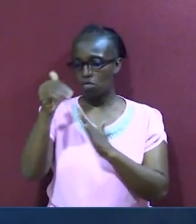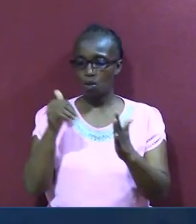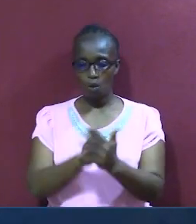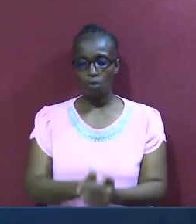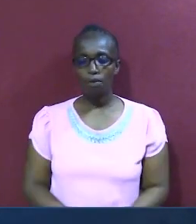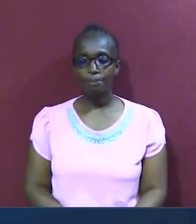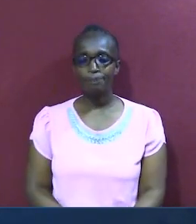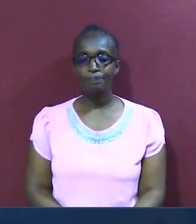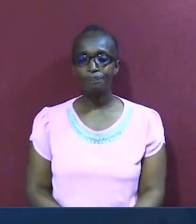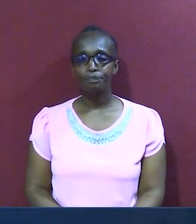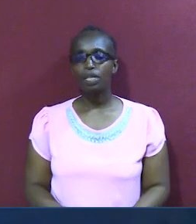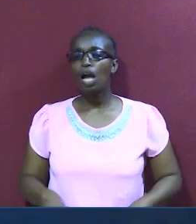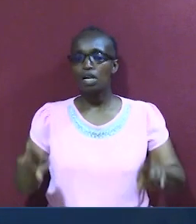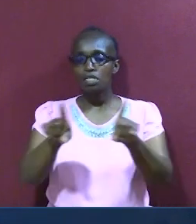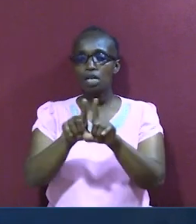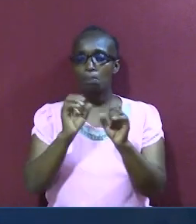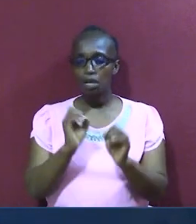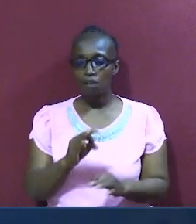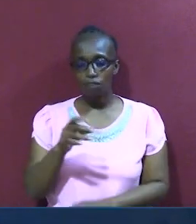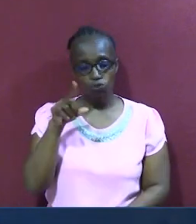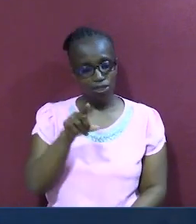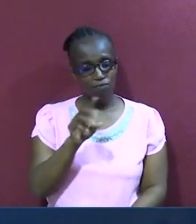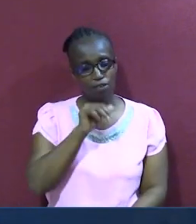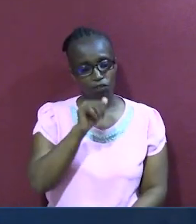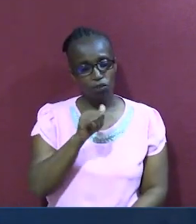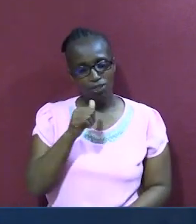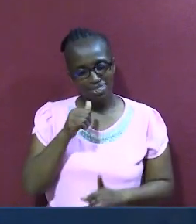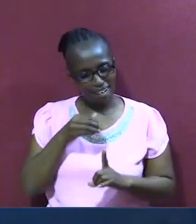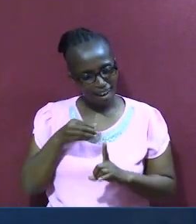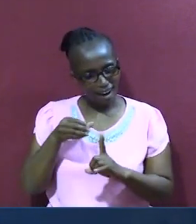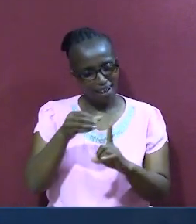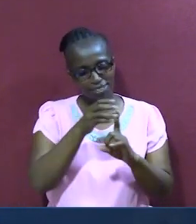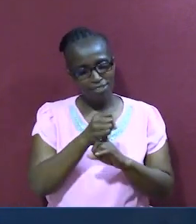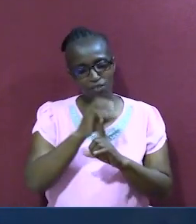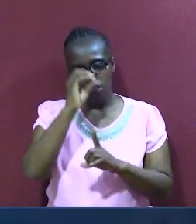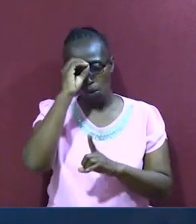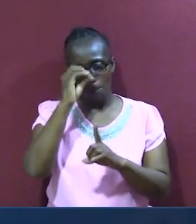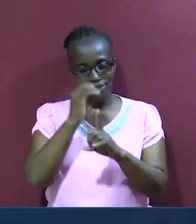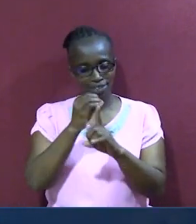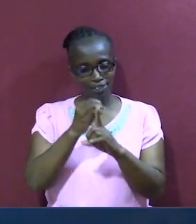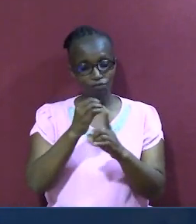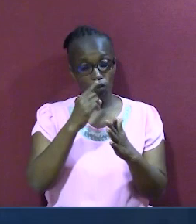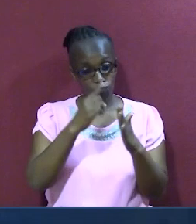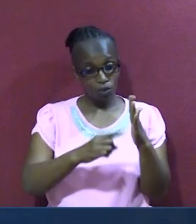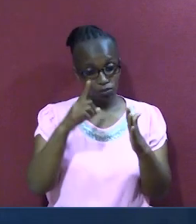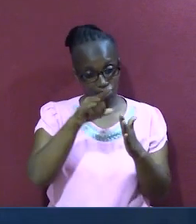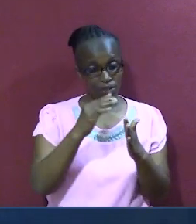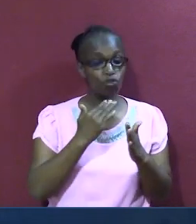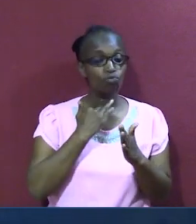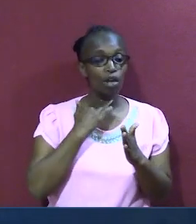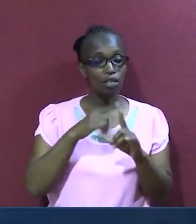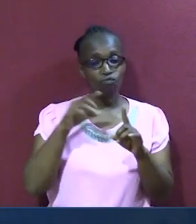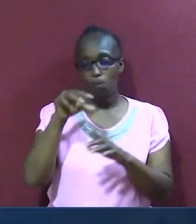Aja kama ujafikia ilenjambo wambayo, unaitaji kutokana na watu wale wengini,